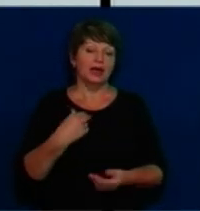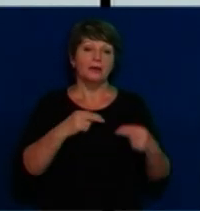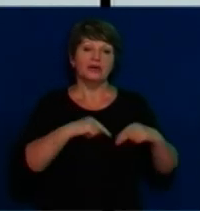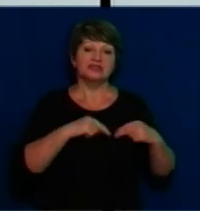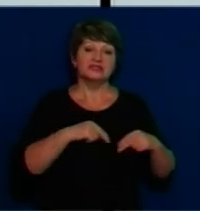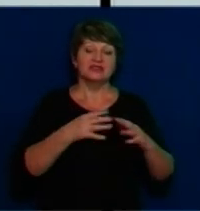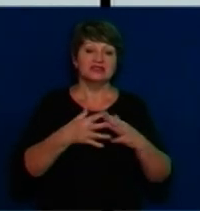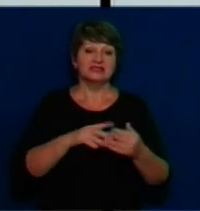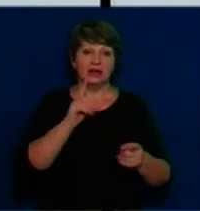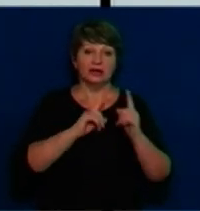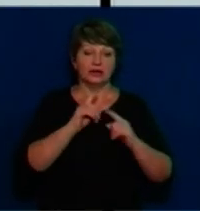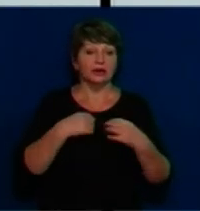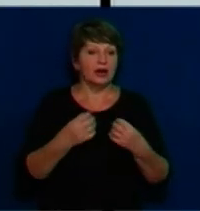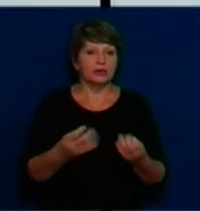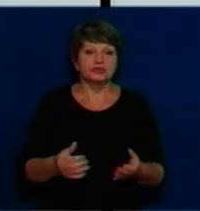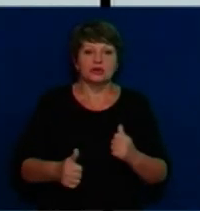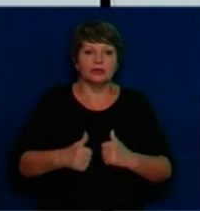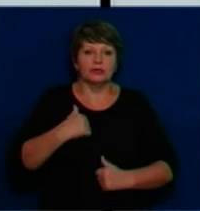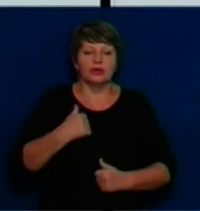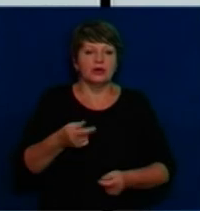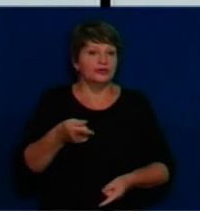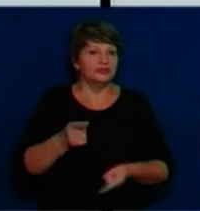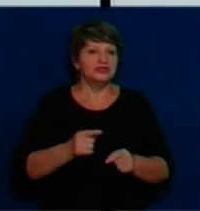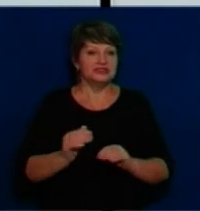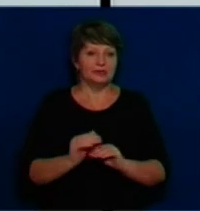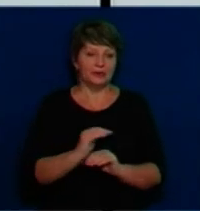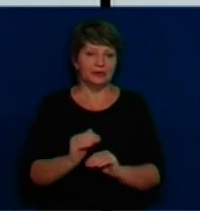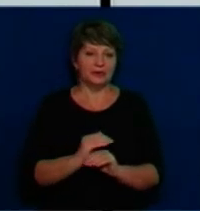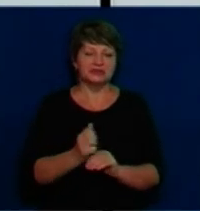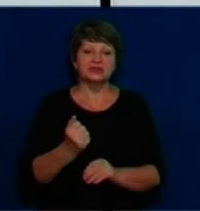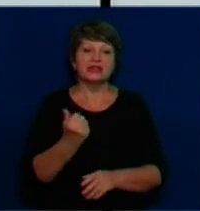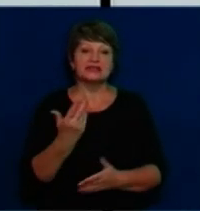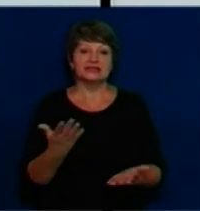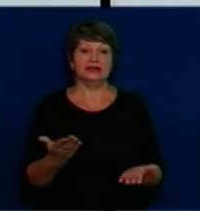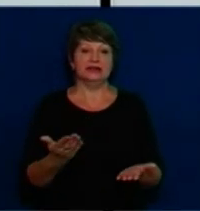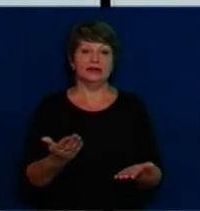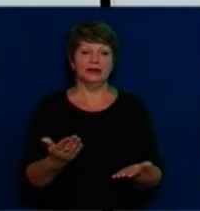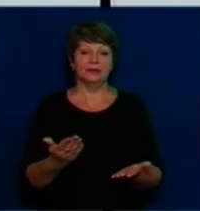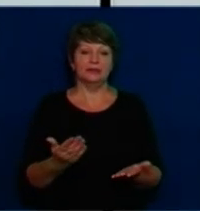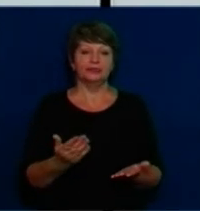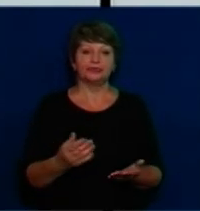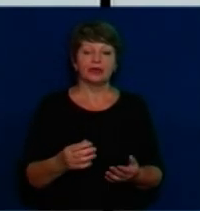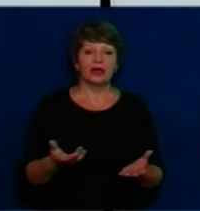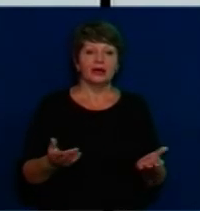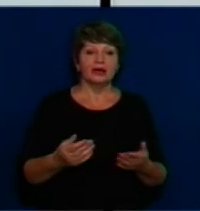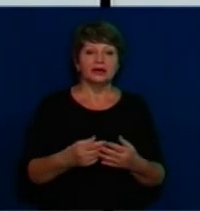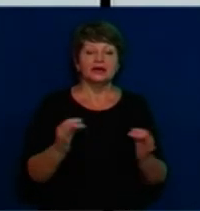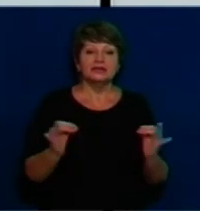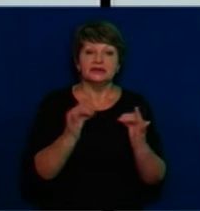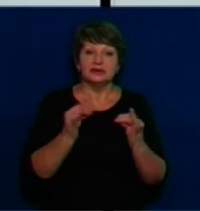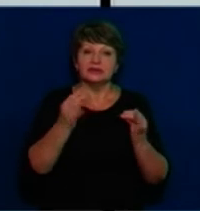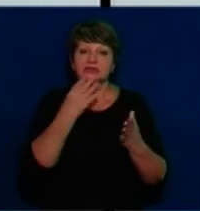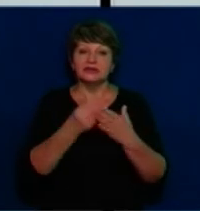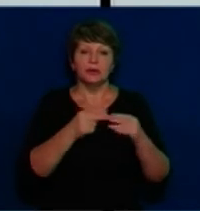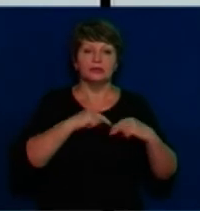сільської ради у нас, я просто ними пишаюся. Вони дійсно молодці. Вони, наскільки, ну, переймаються своєю працею, вони